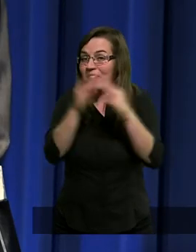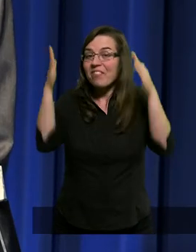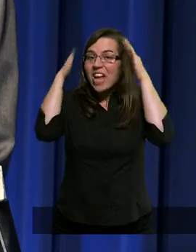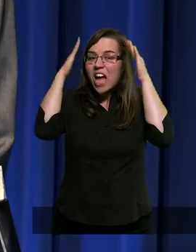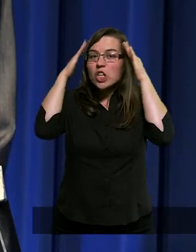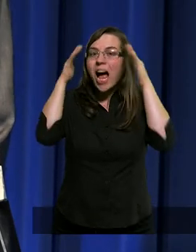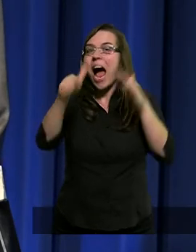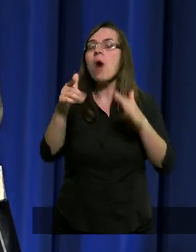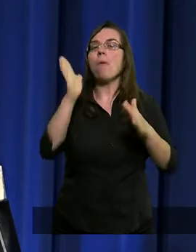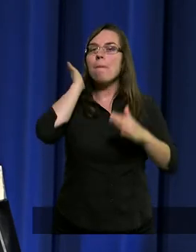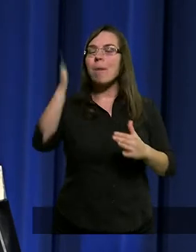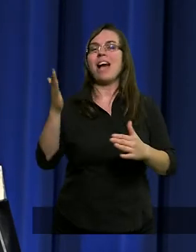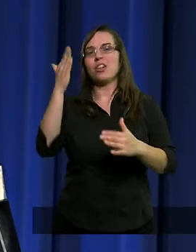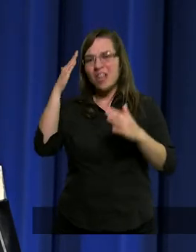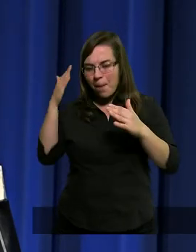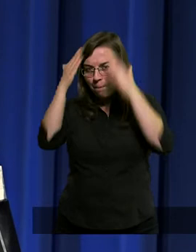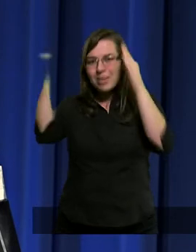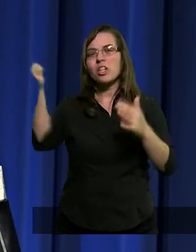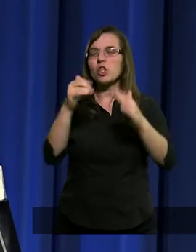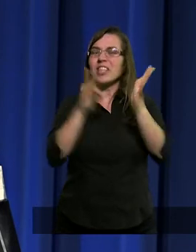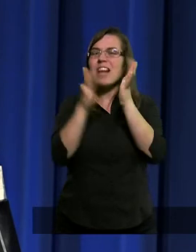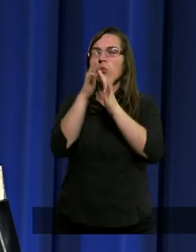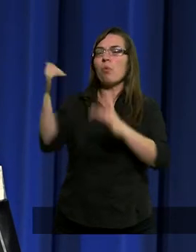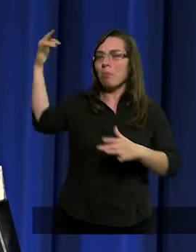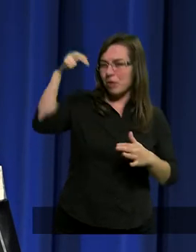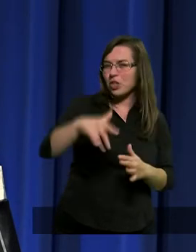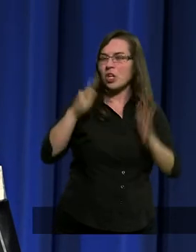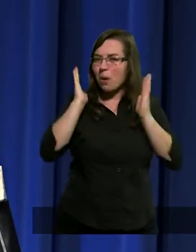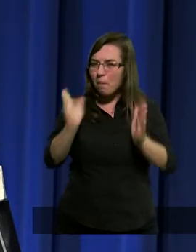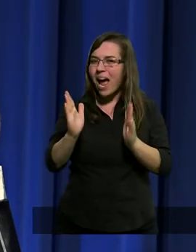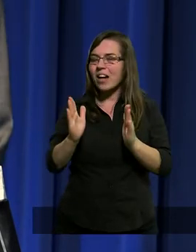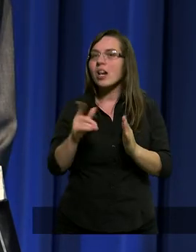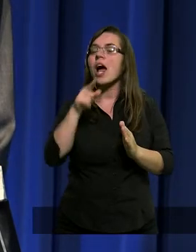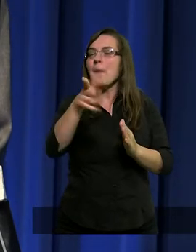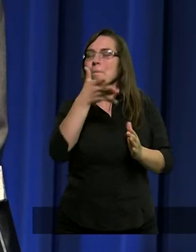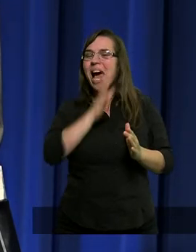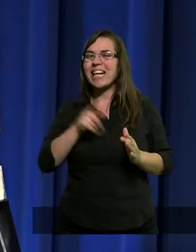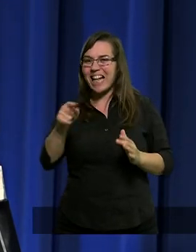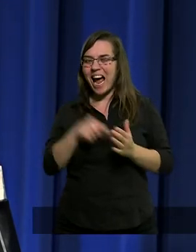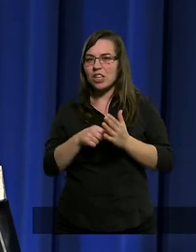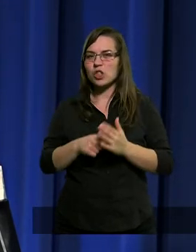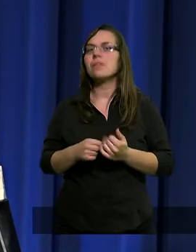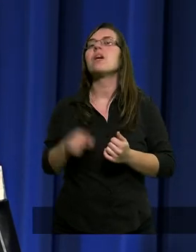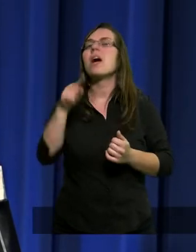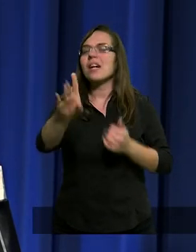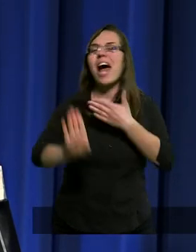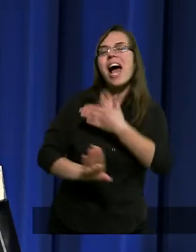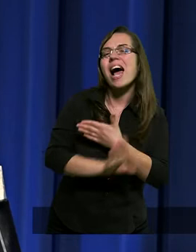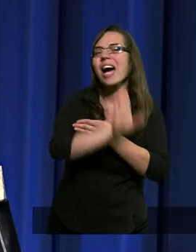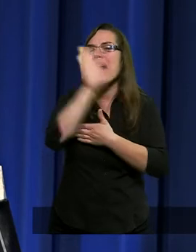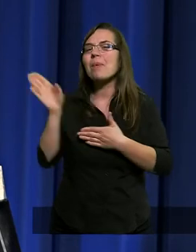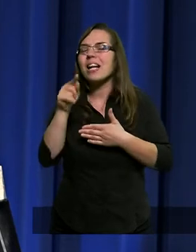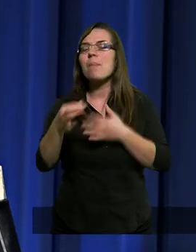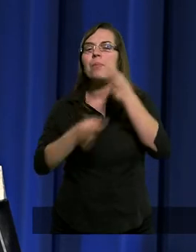wiedziały, że Mesjasz przyjdzie. I dlatego one, ta przypowieść,